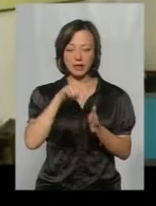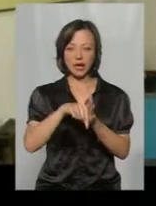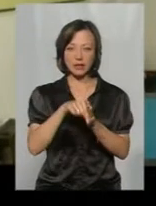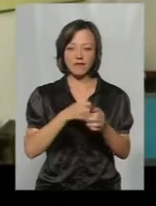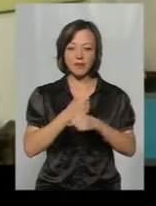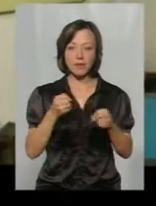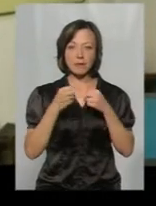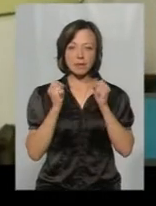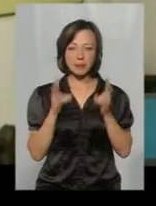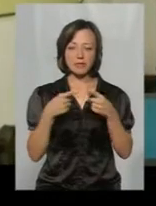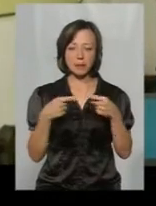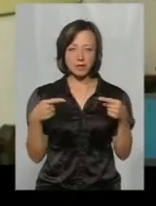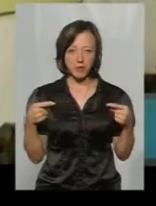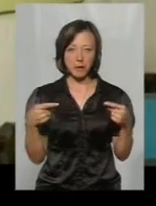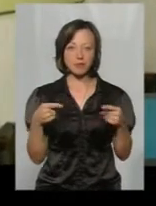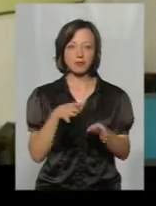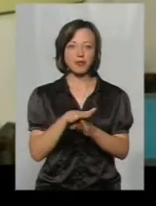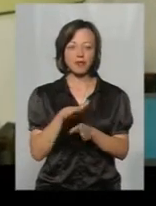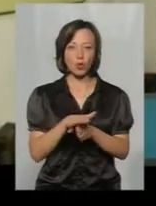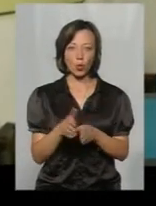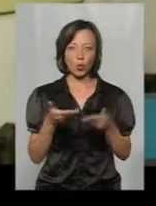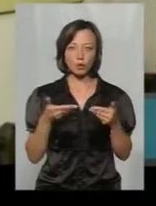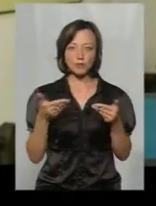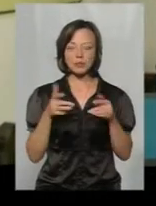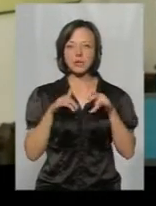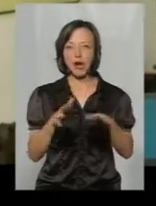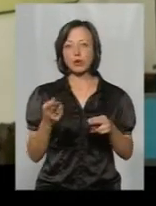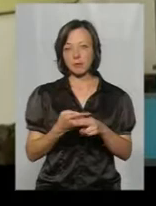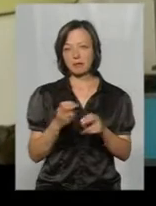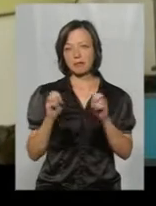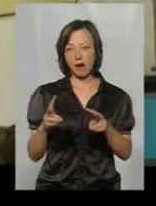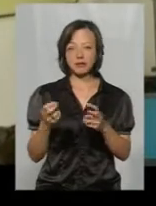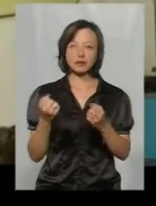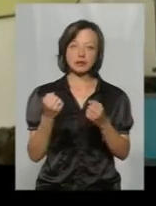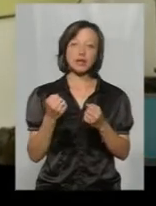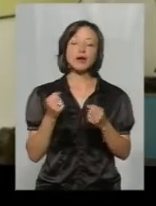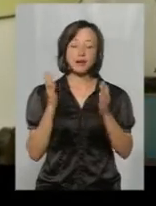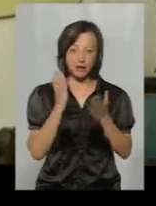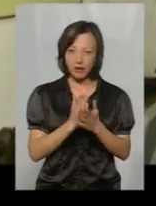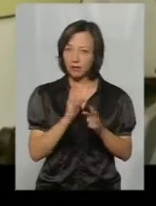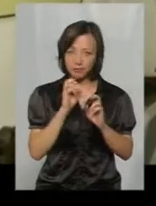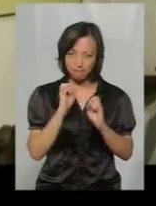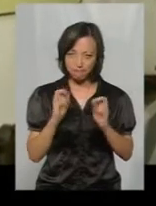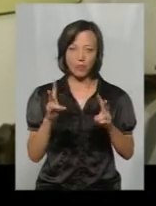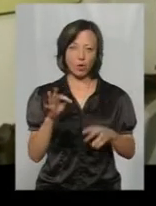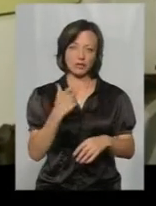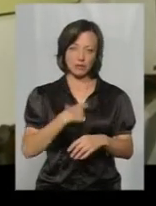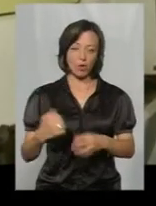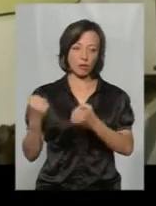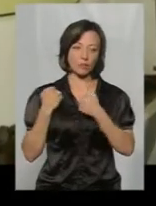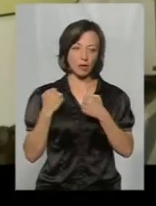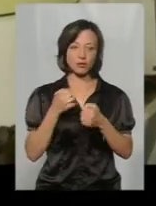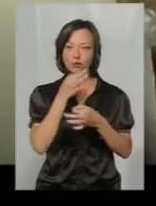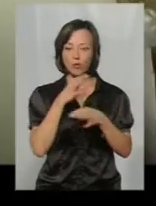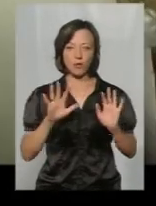вибухонебезпечних предметів, виконуєм заходи безпеки, тому робота є небезпечна, але ми себе обезпечуємо